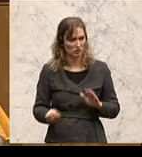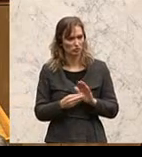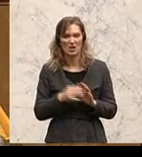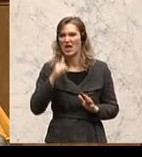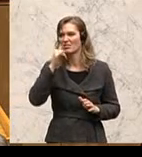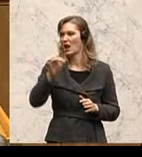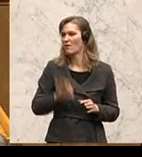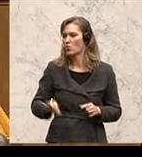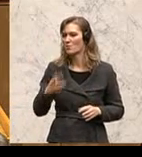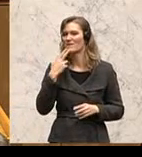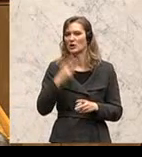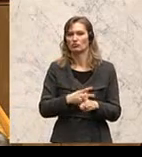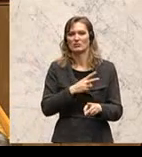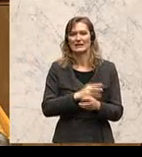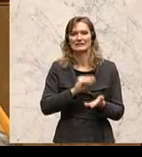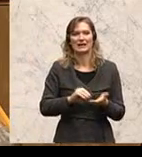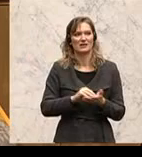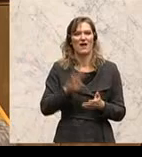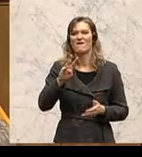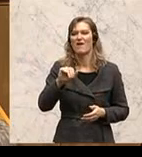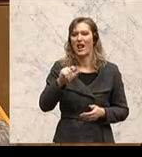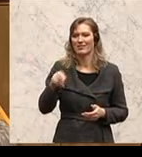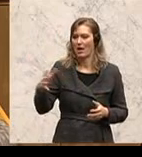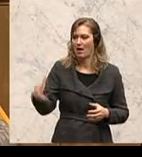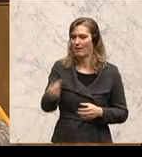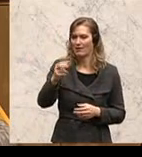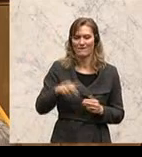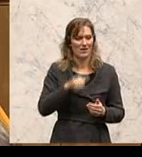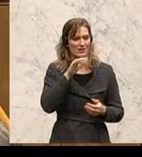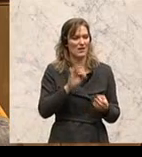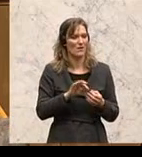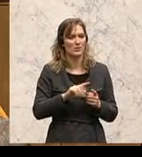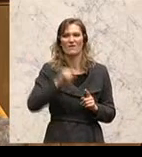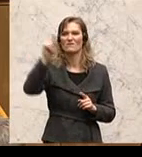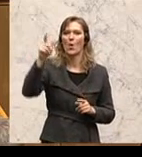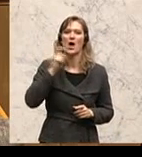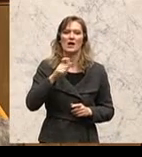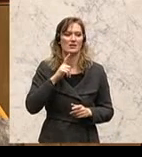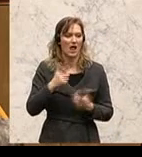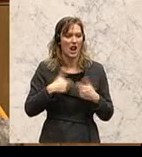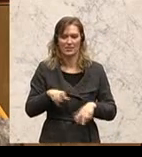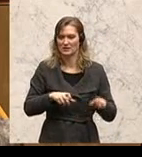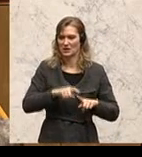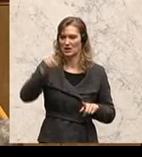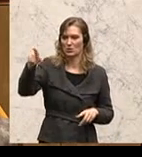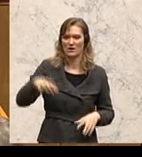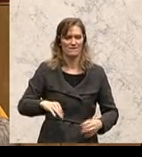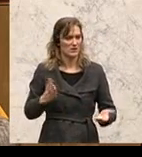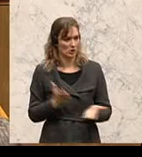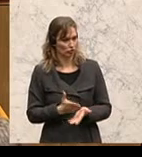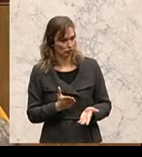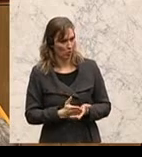Staatssekretär Walden erreichbar ist, wenn nicht gerade die Verbindung in die Kärntner Landesregierung geschaltet wird. Das findet man dort alles drinnen. Oder dass da